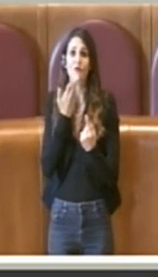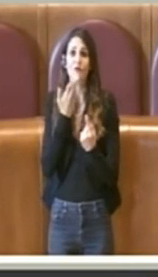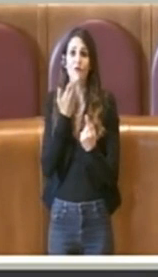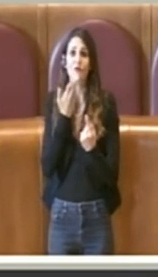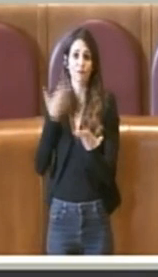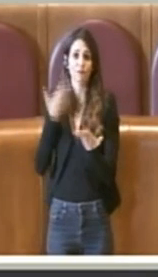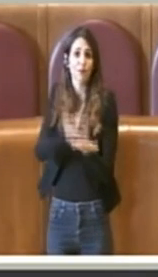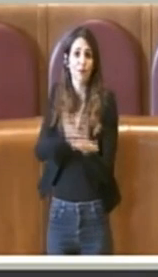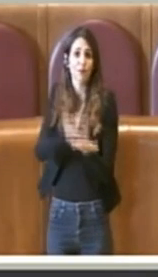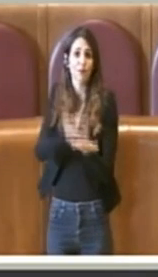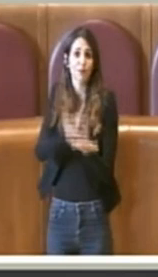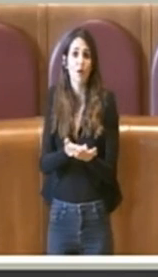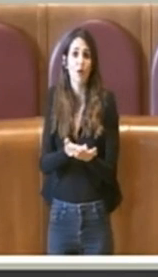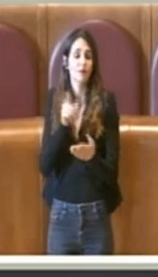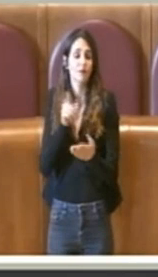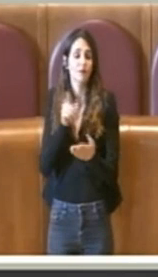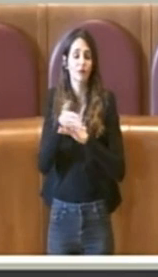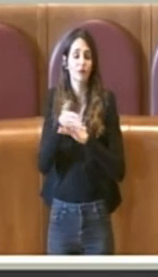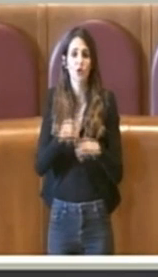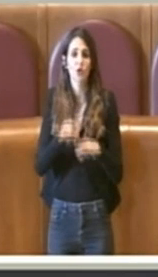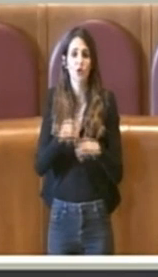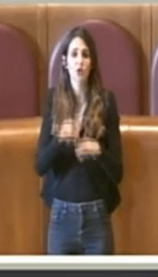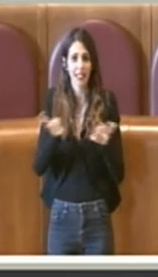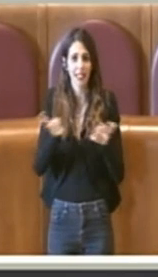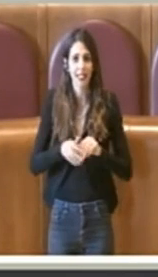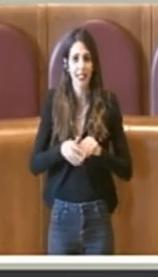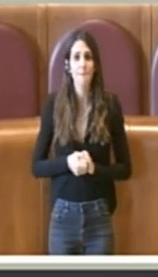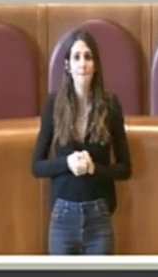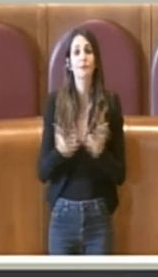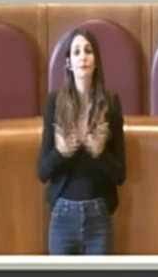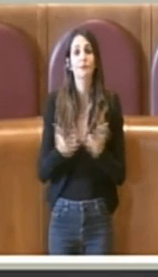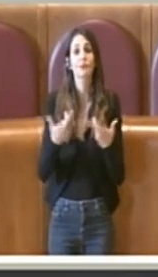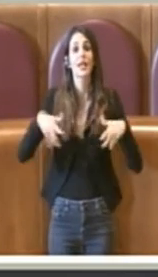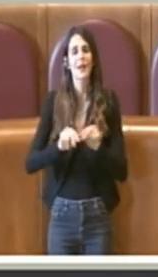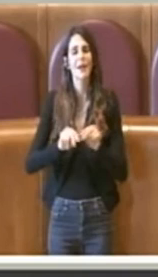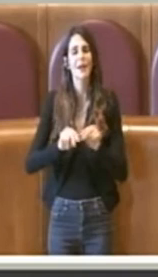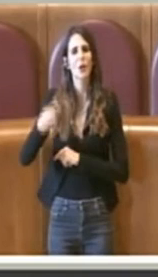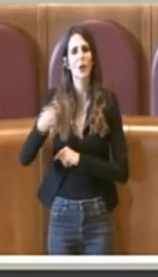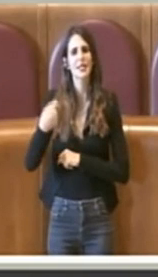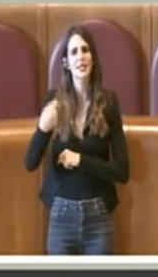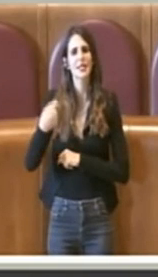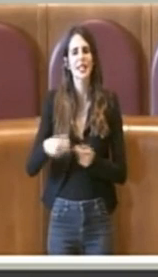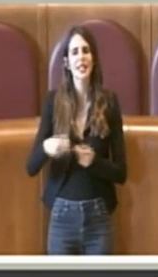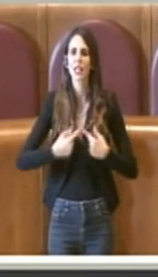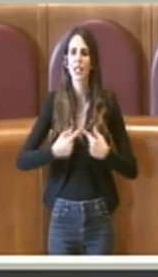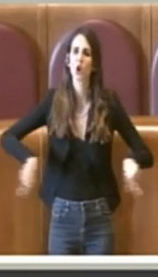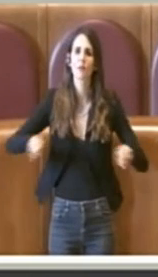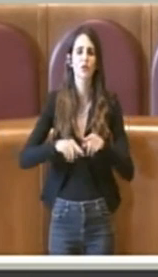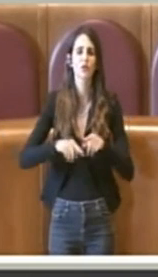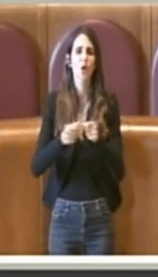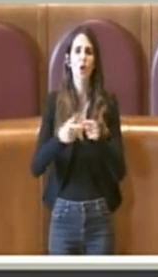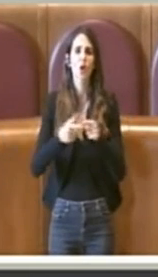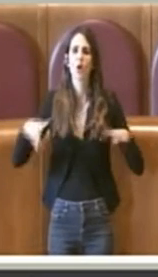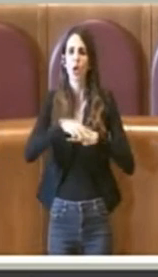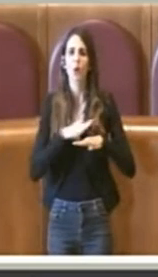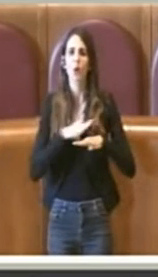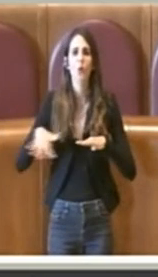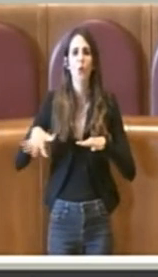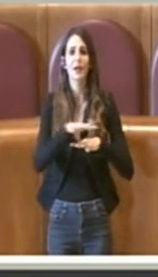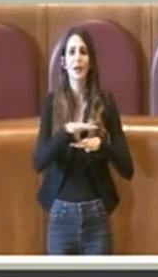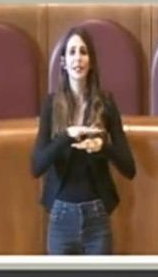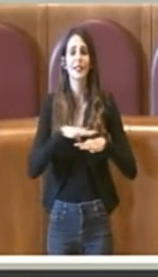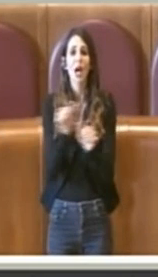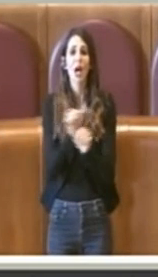posto. perché come giustamente ripeto ha detto la Presidente della Commissione Urbanistica non sono soltanto questioni